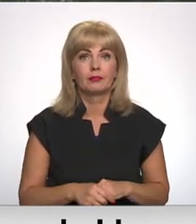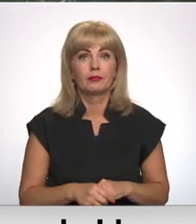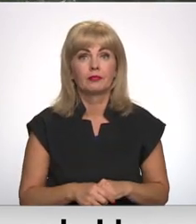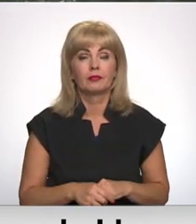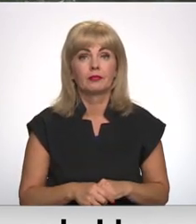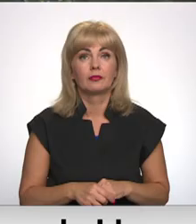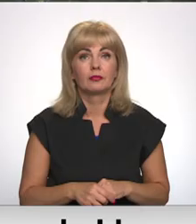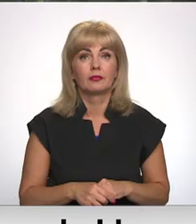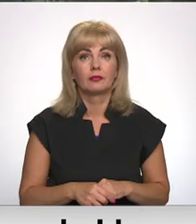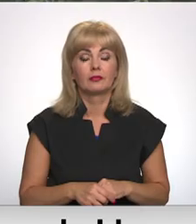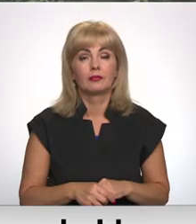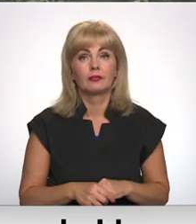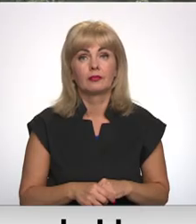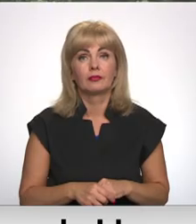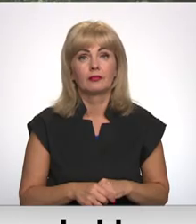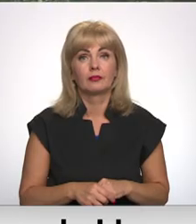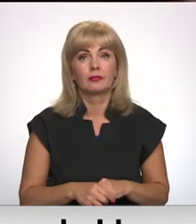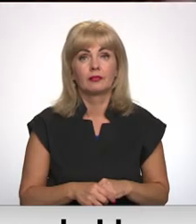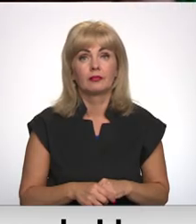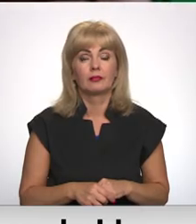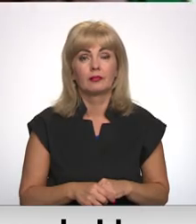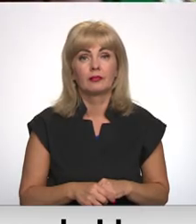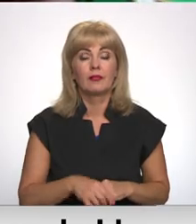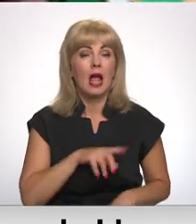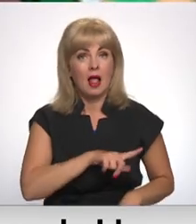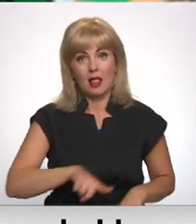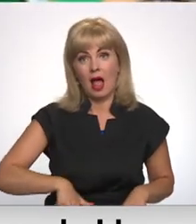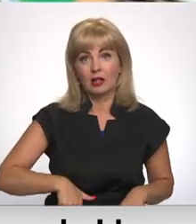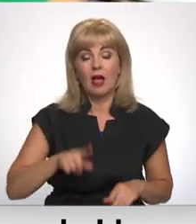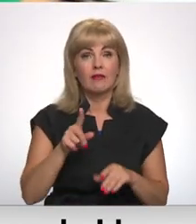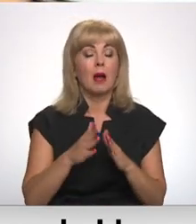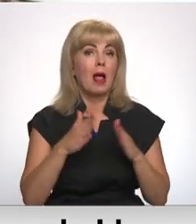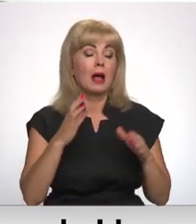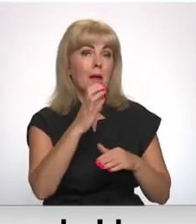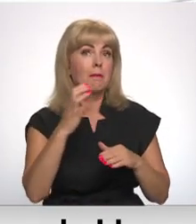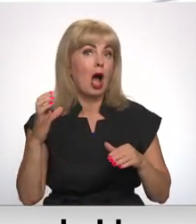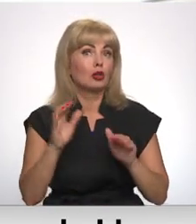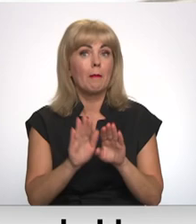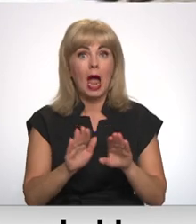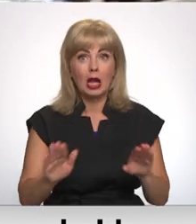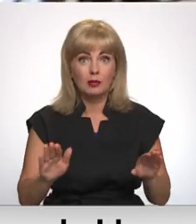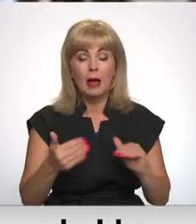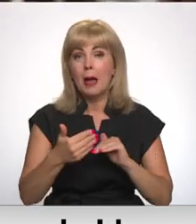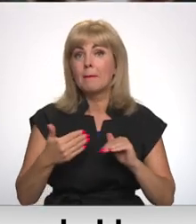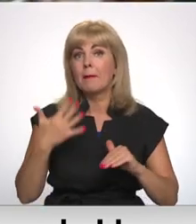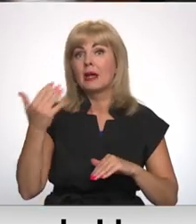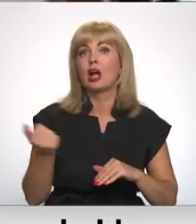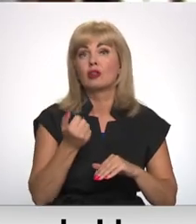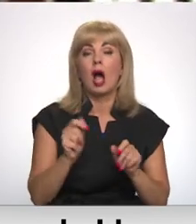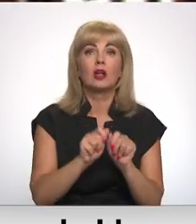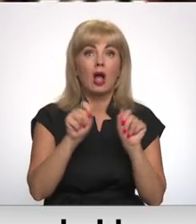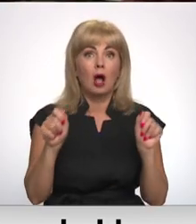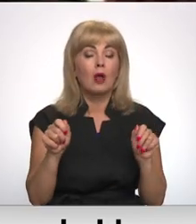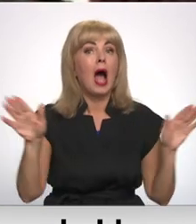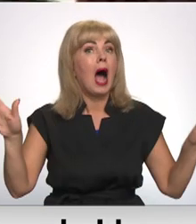Rēdami nās striļaļi. Latvijā vienu no lielākiem padomlaika ekspozīcijām pirms pieciem gadiem atklāta